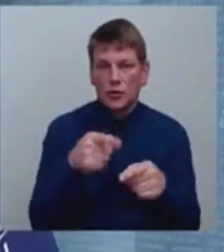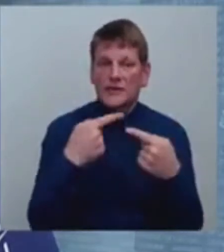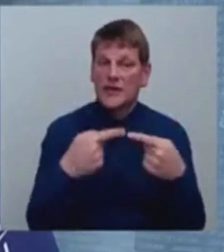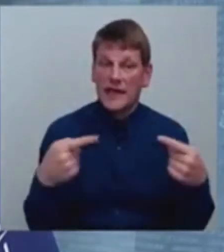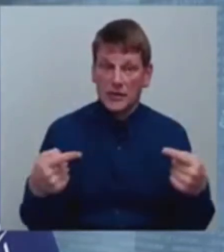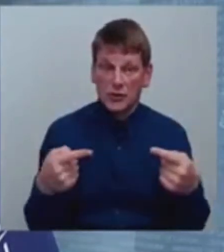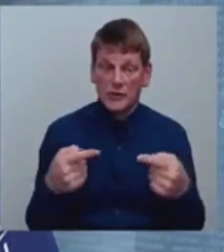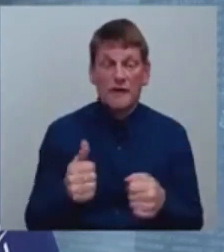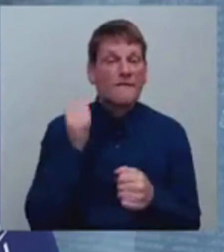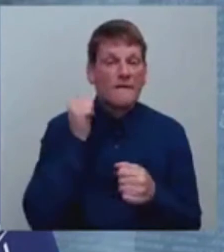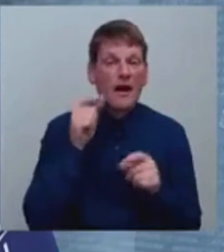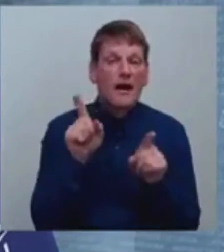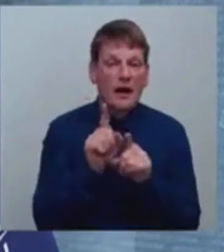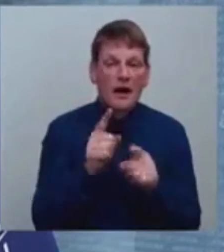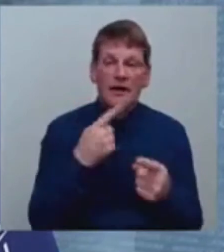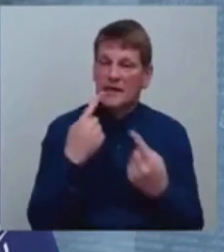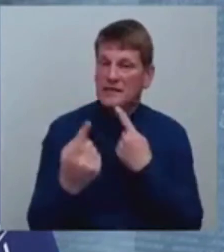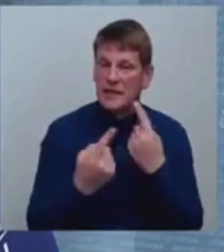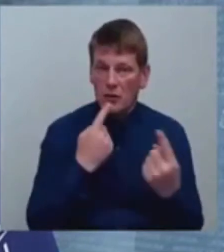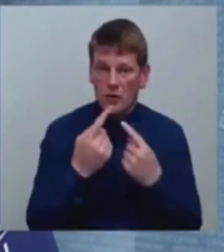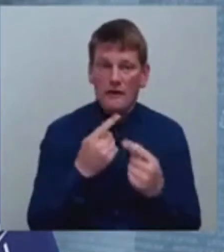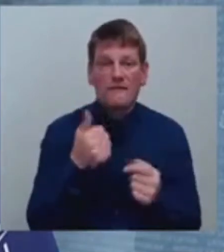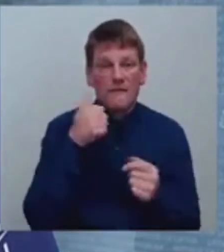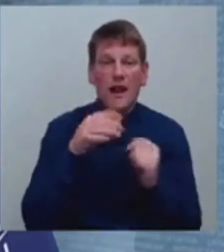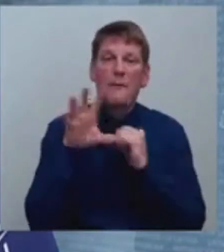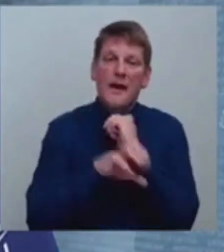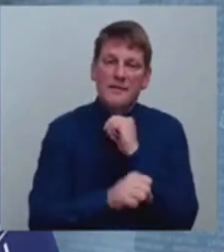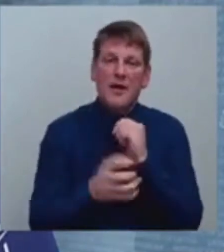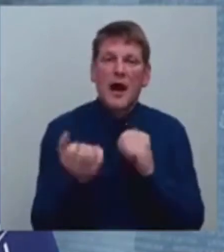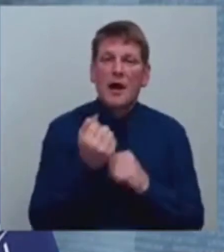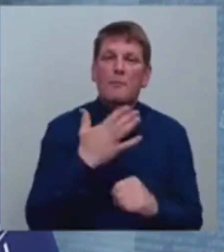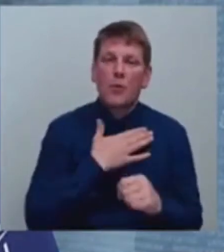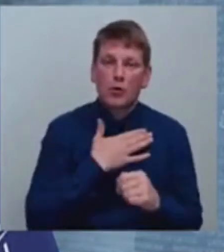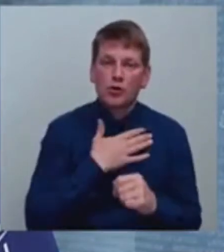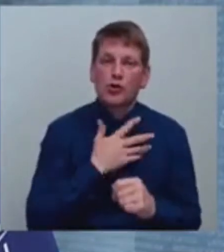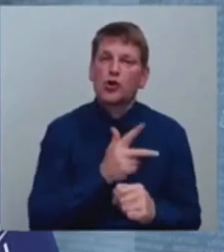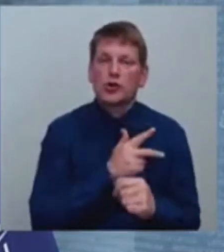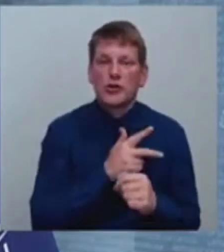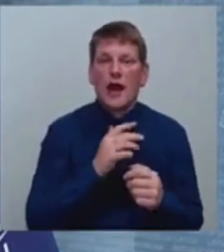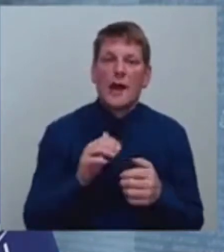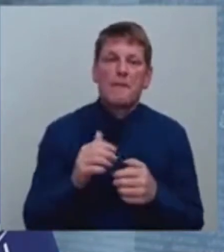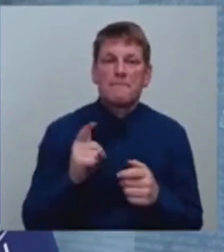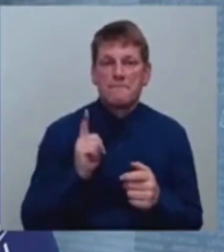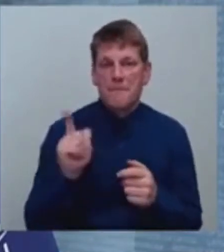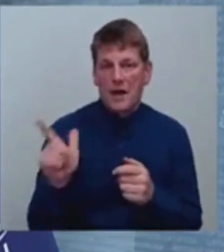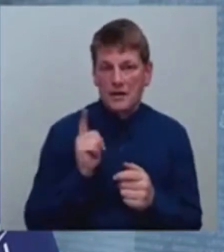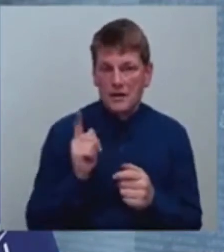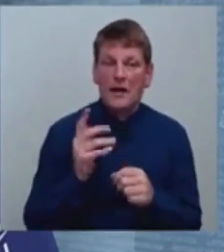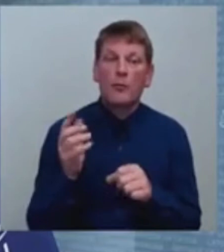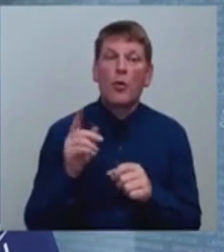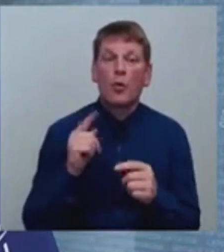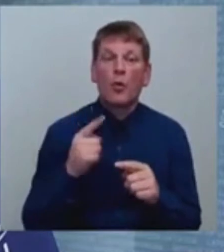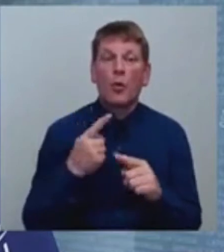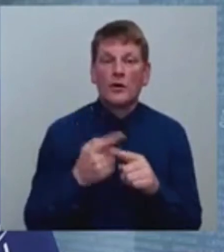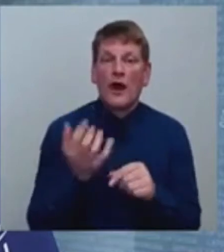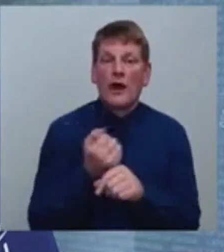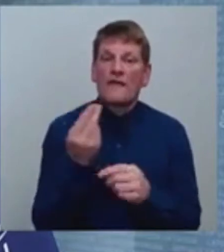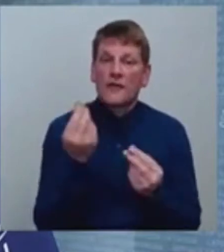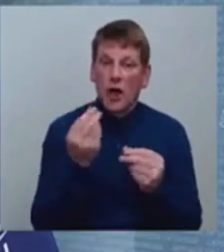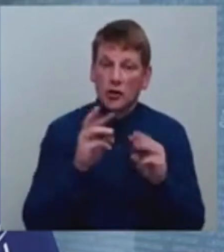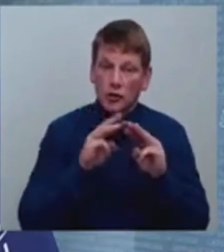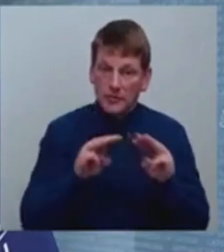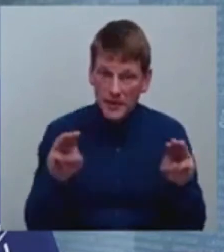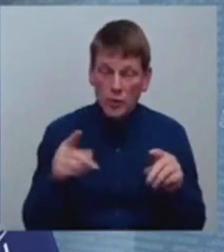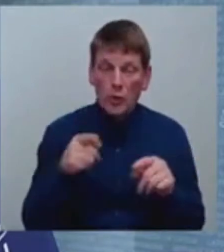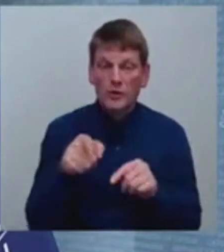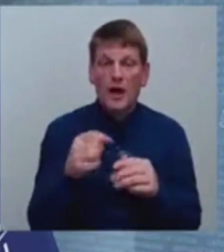Vakar arī sarunās vēl beidzamajās ar mūsu sociālajiem partneriem, un ar finanšu ministriju un